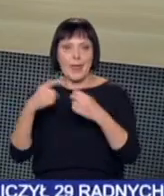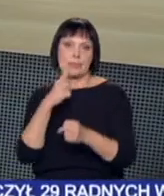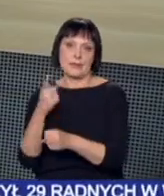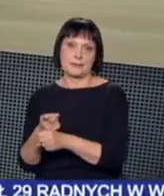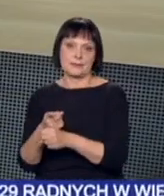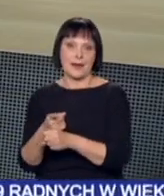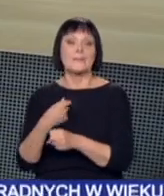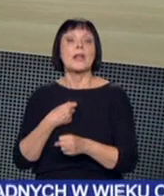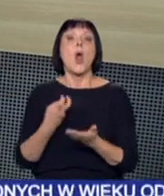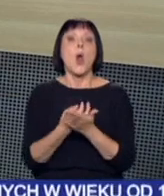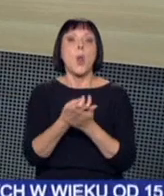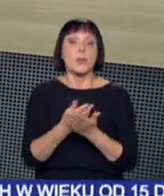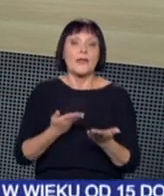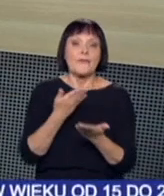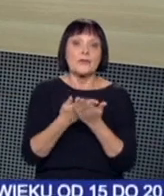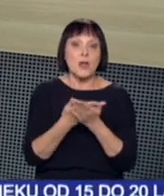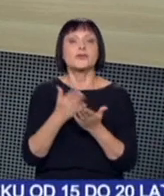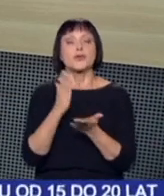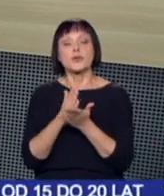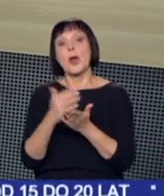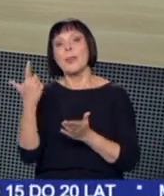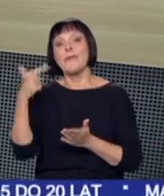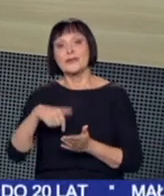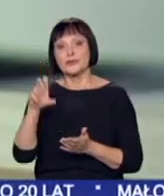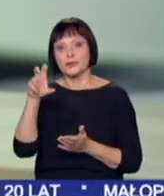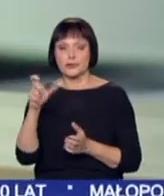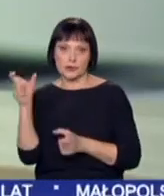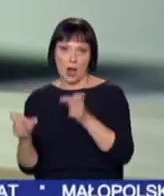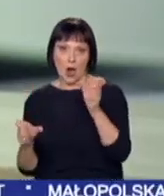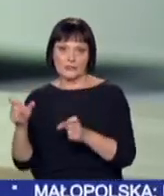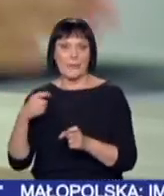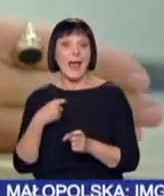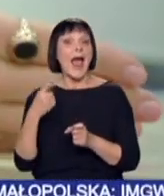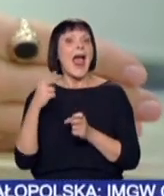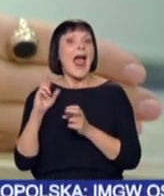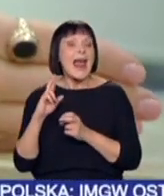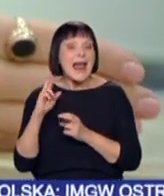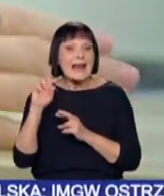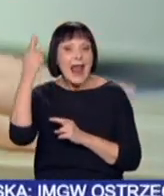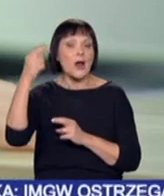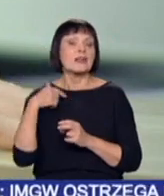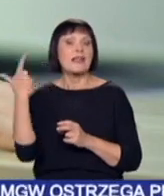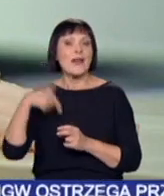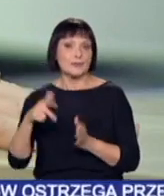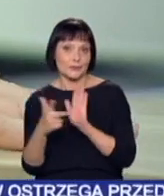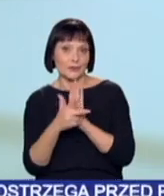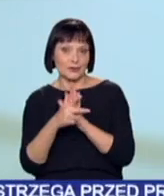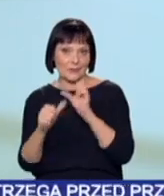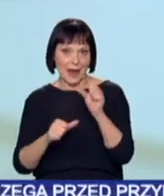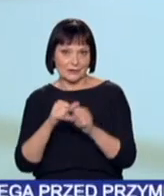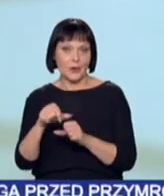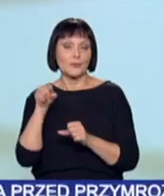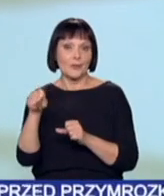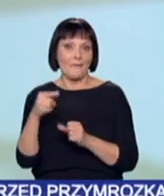decyzję. Od lutego wnioski złożyło około 2300 osób. Rekordowy pod tym względem był 2018 rok.